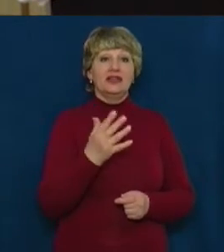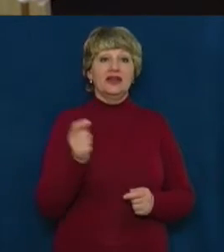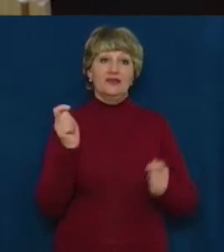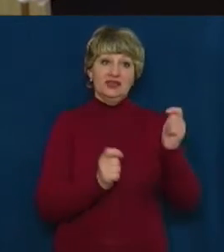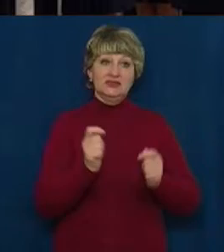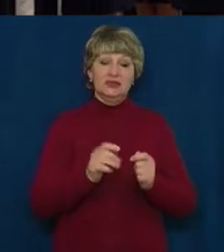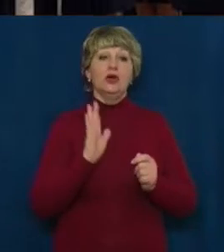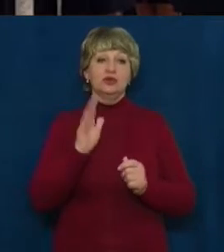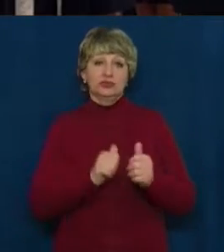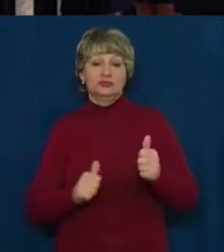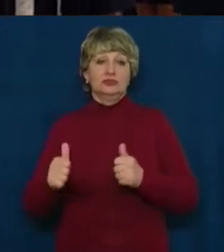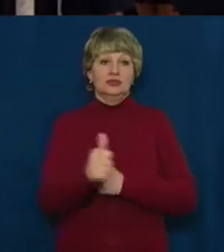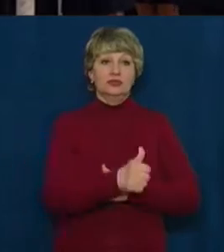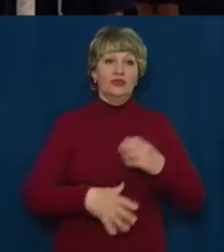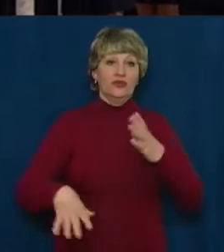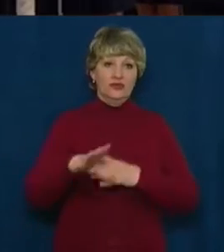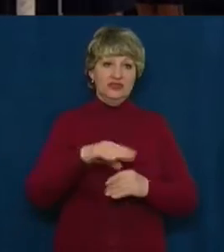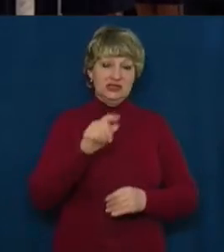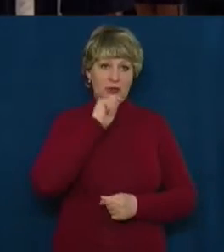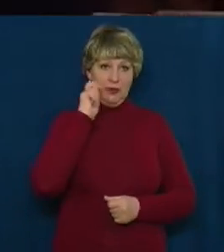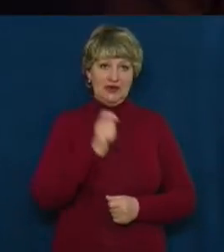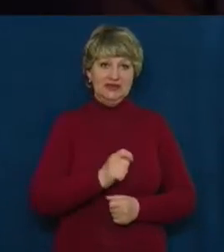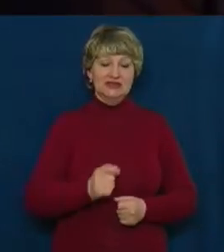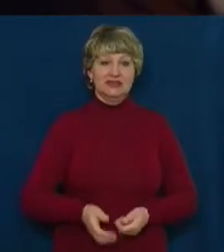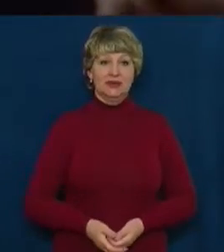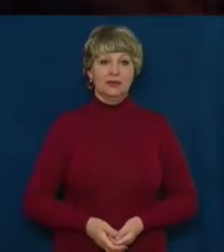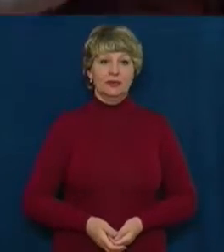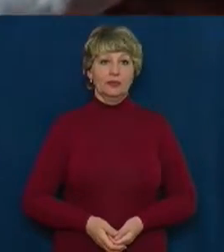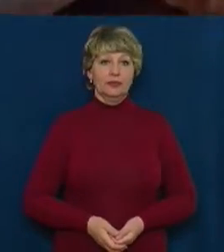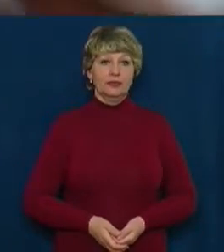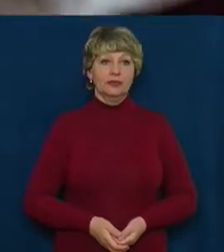всеукраїнський. Ольга Гуржі, Олександр Кулик, новини.